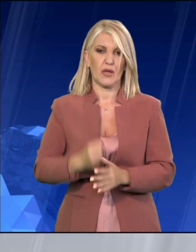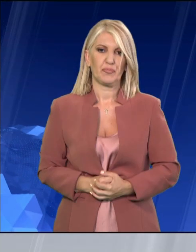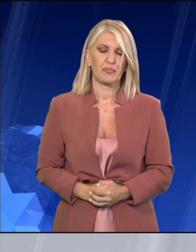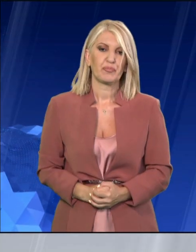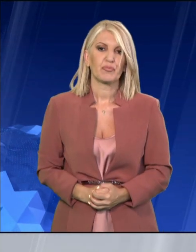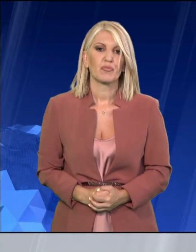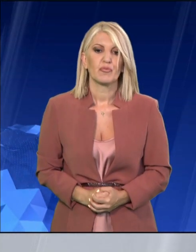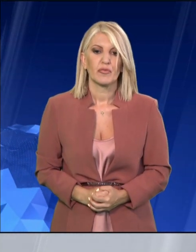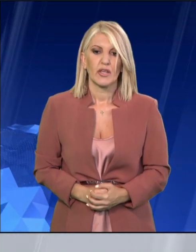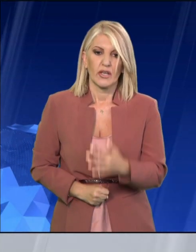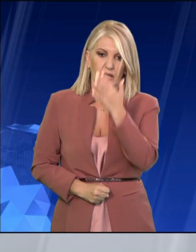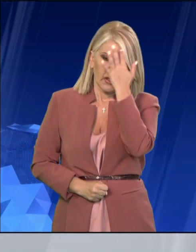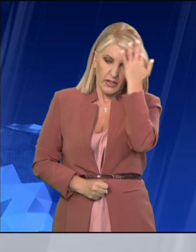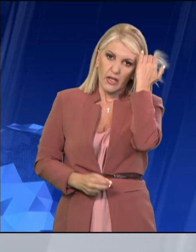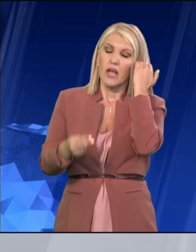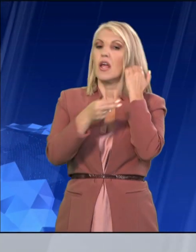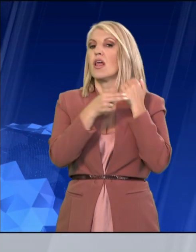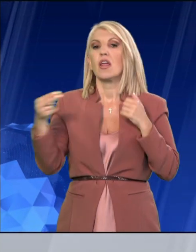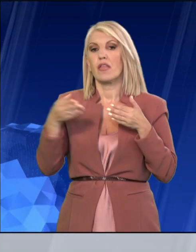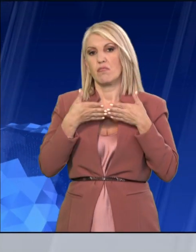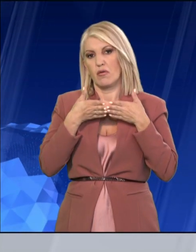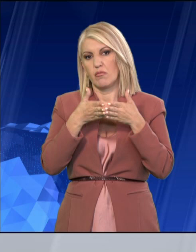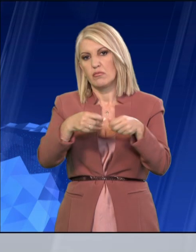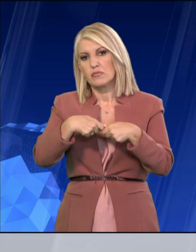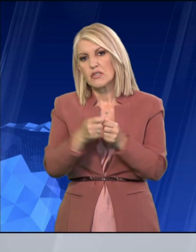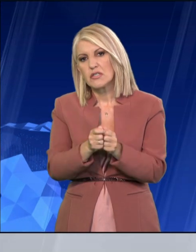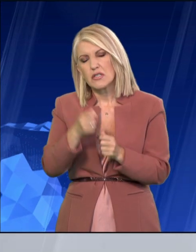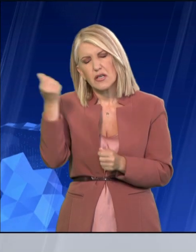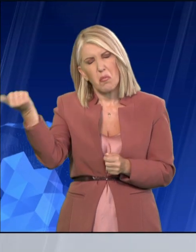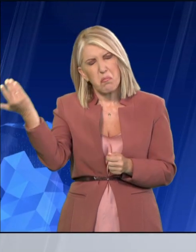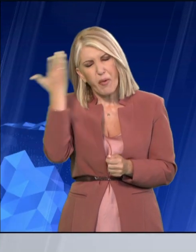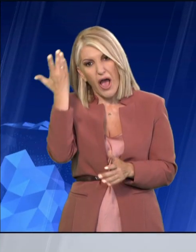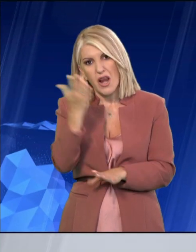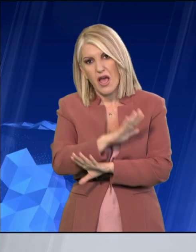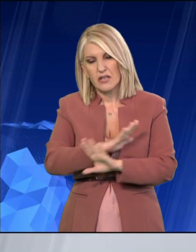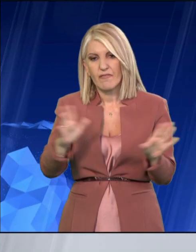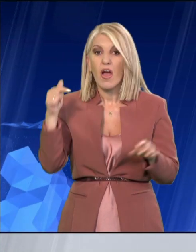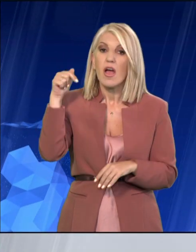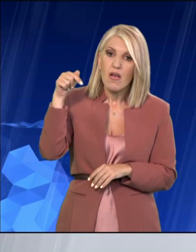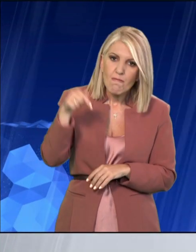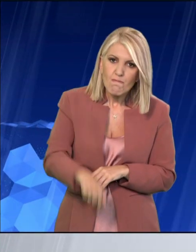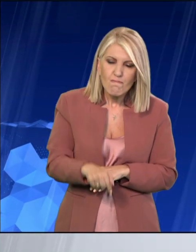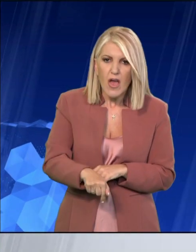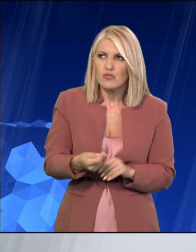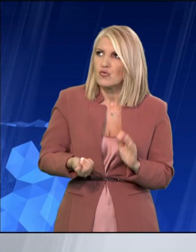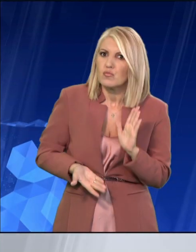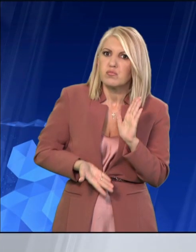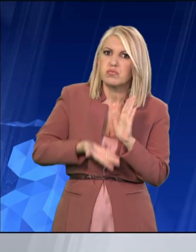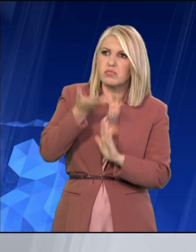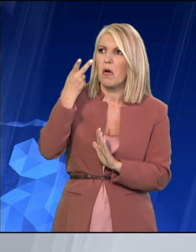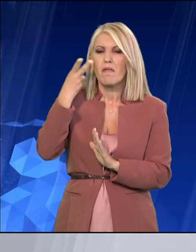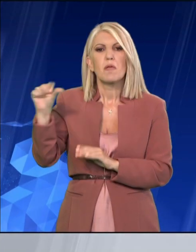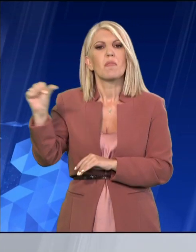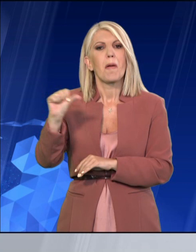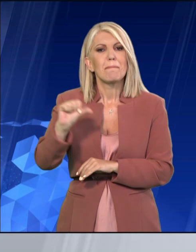Αγώνας δίνεται για να πέσουν οι τιμές των ακτοπλοϊκών εισιτήριων, που φέτος παρέμειναν υψηλές παρά την πτώση των τιμών της ενέργειας.